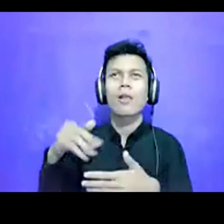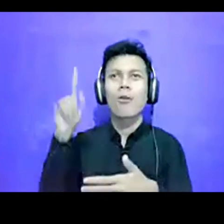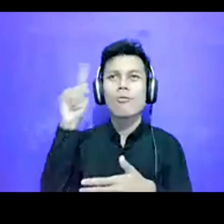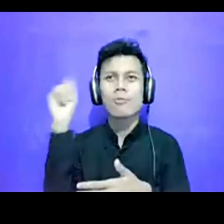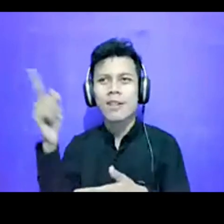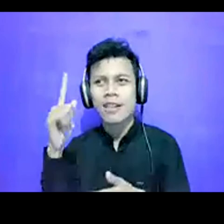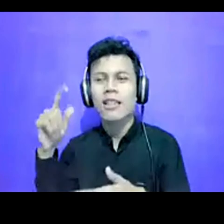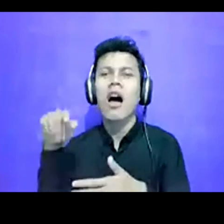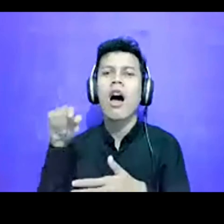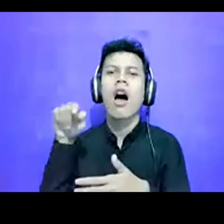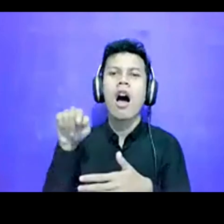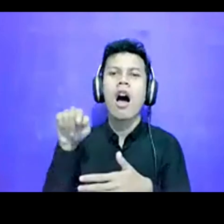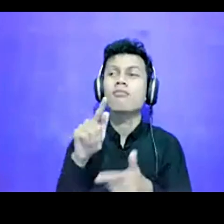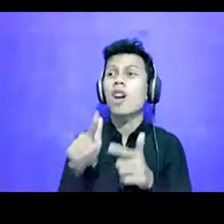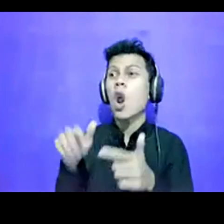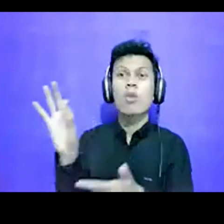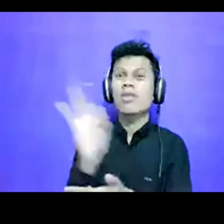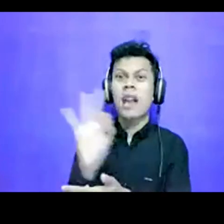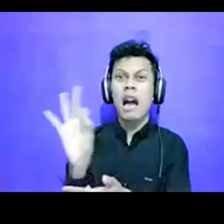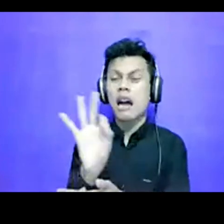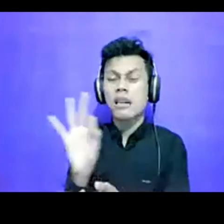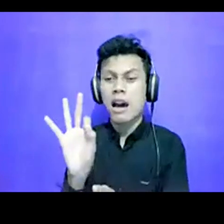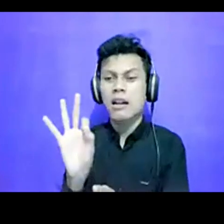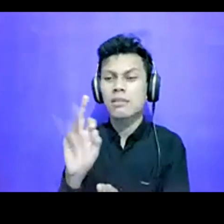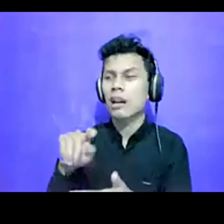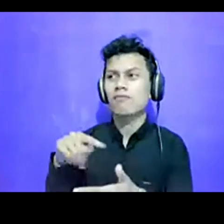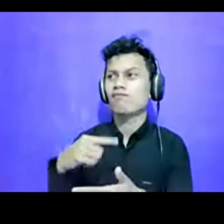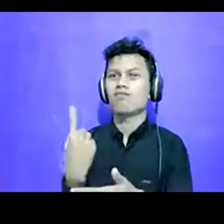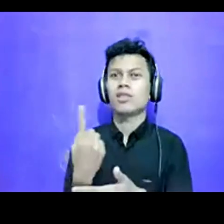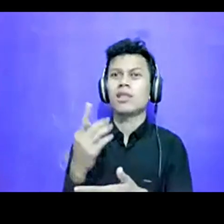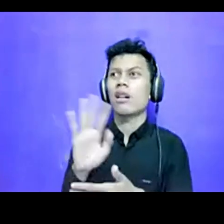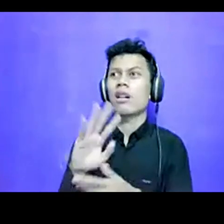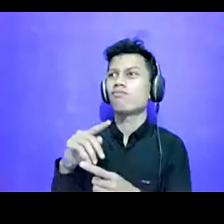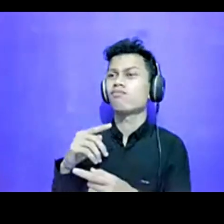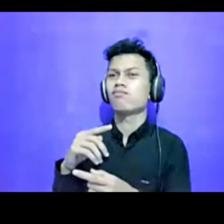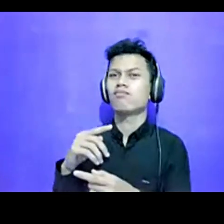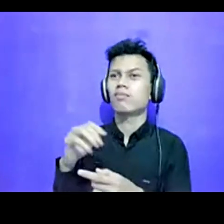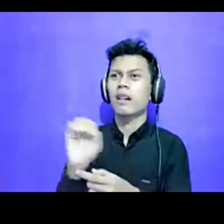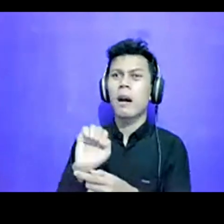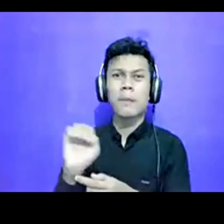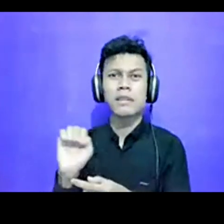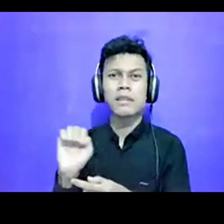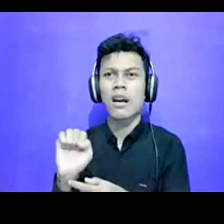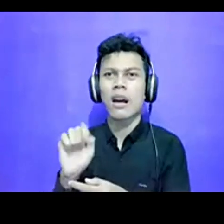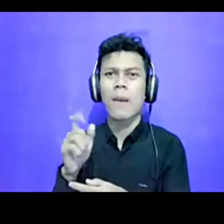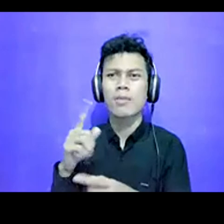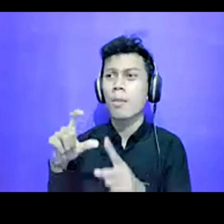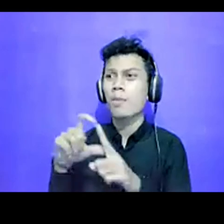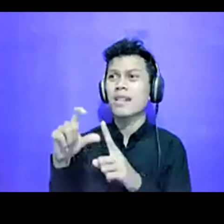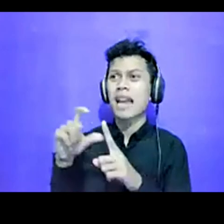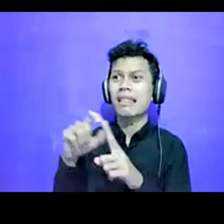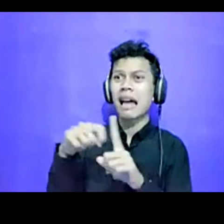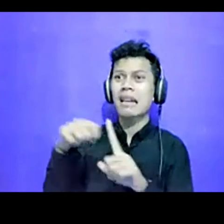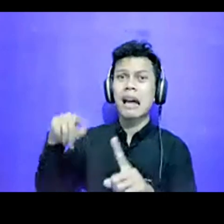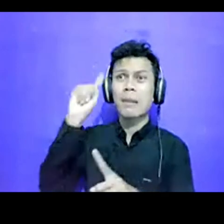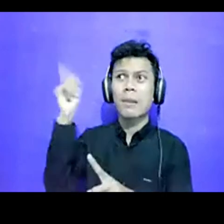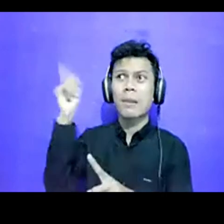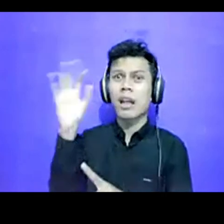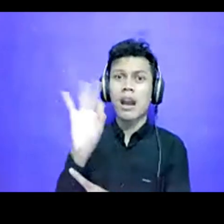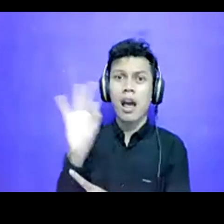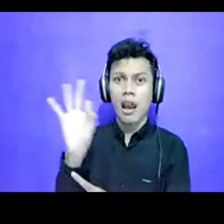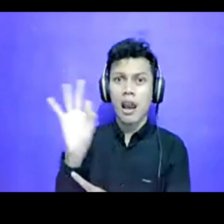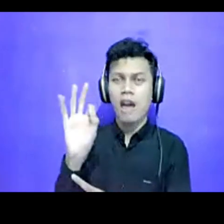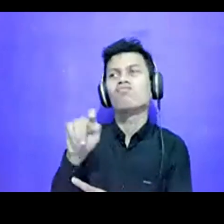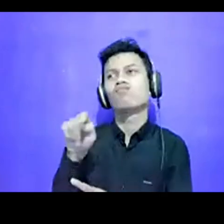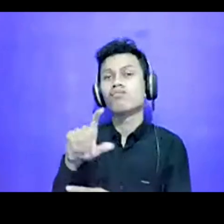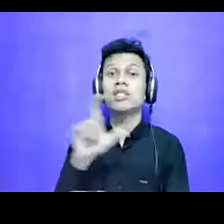punya itu, ya, kita kan, gak bisa, bikin apa-apa, karena datanya gak ada gitu, ya, salah satu caranya